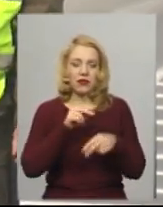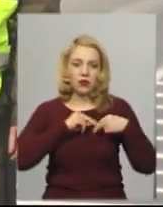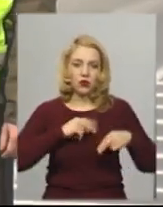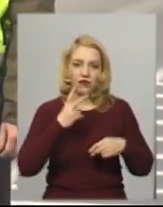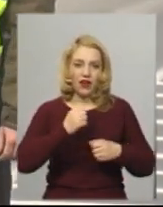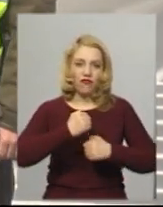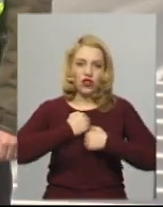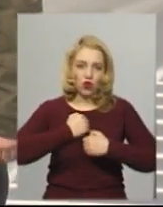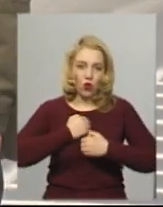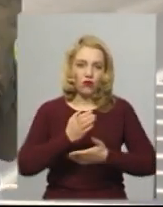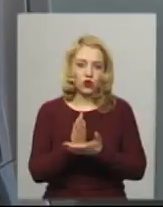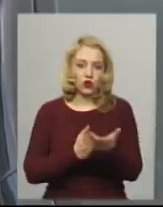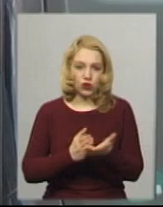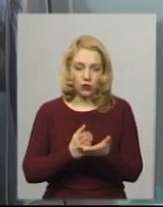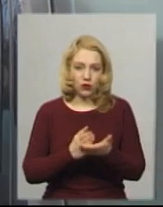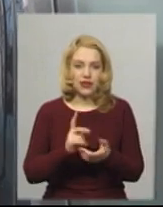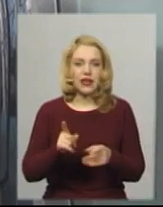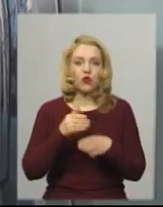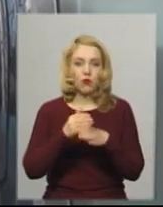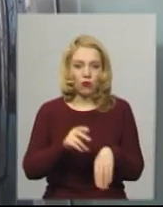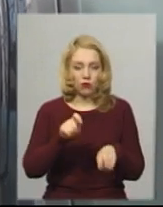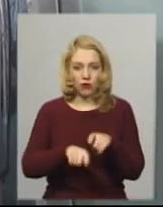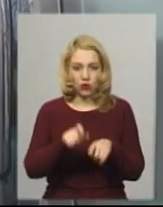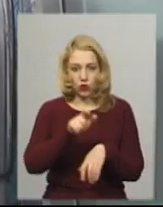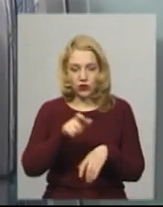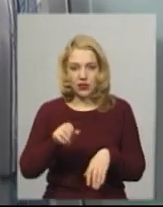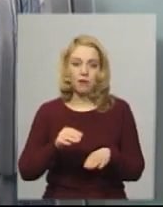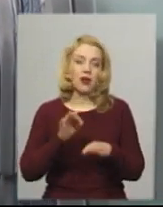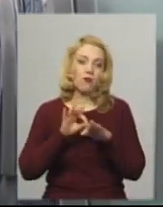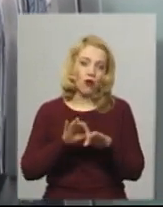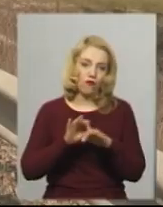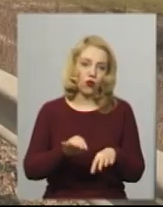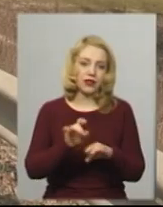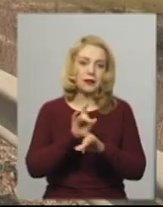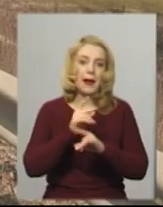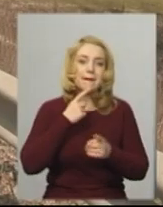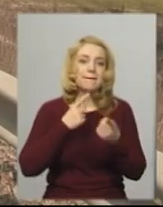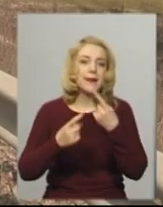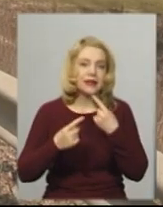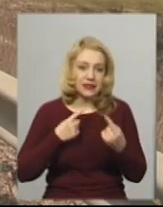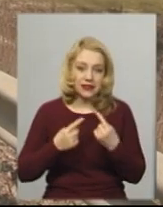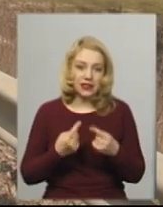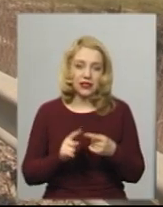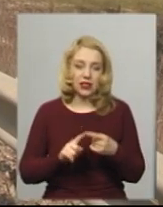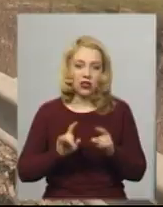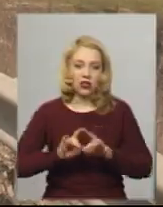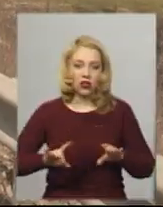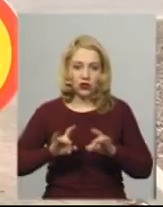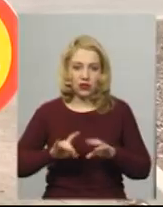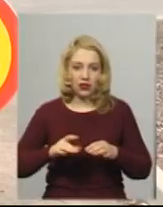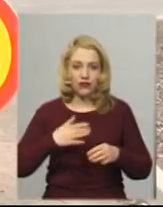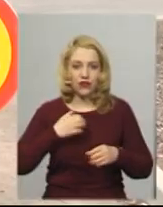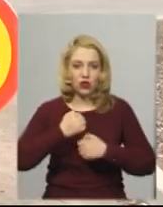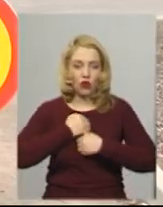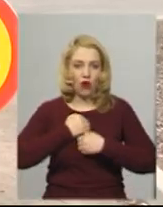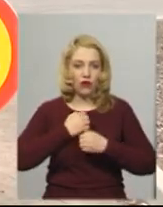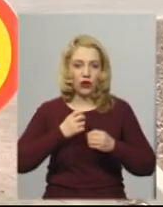Служби охорони громадського порядку. Допомагають перевіряти осіб та проводять профілактичні бесіди, каже офіцер Служби з охорони громадського порядку військової частини